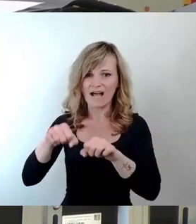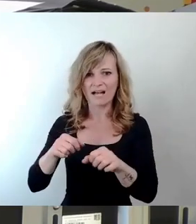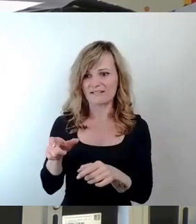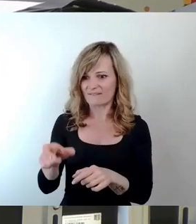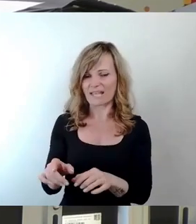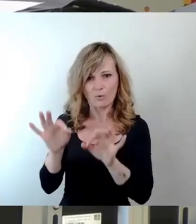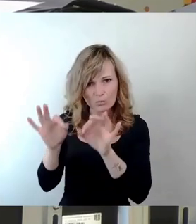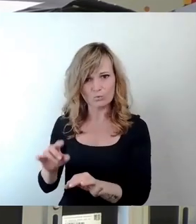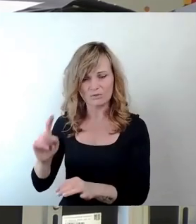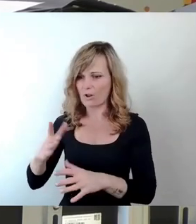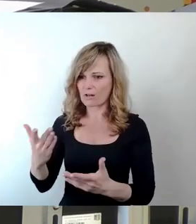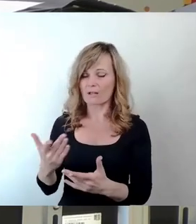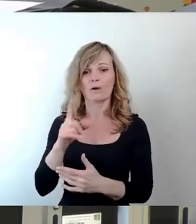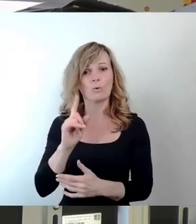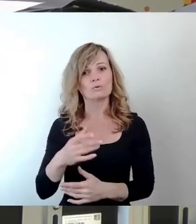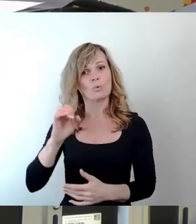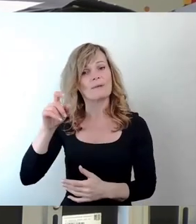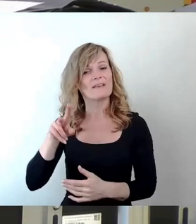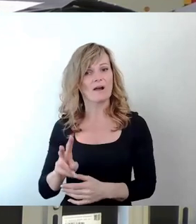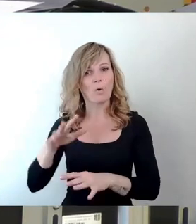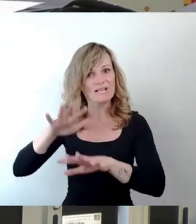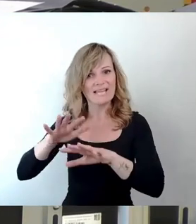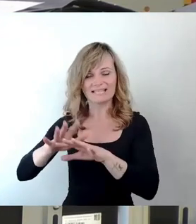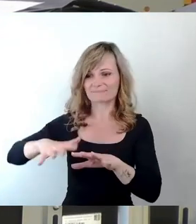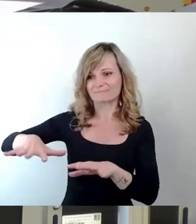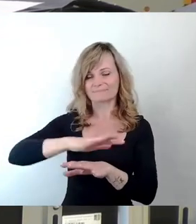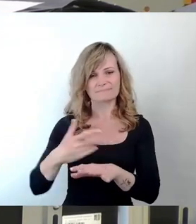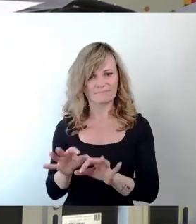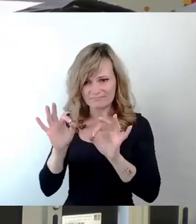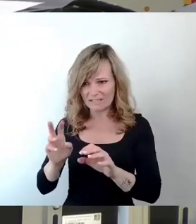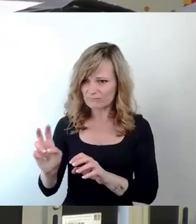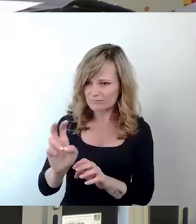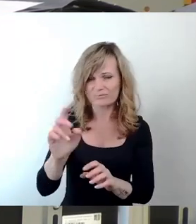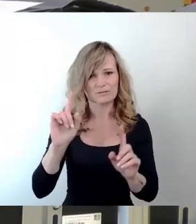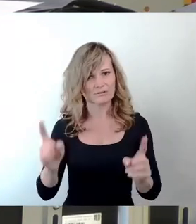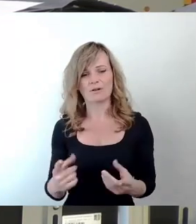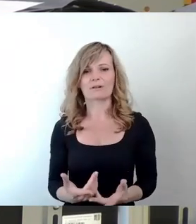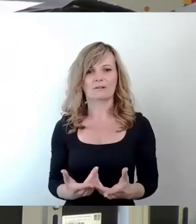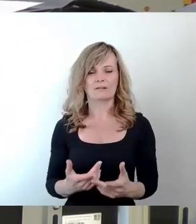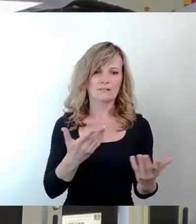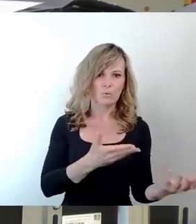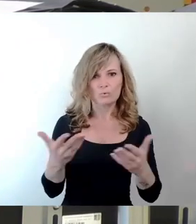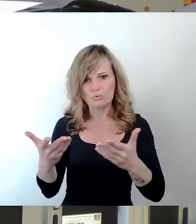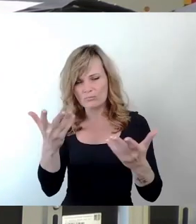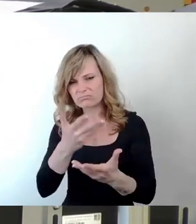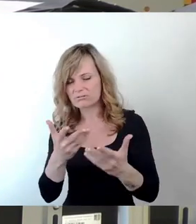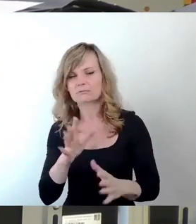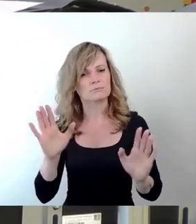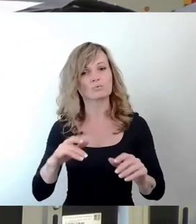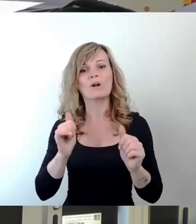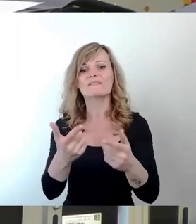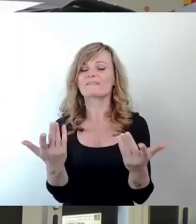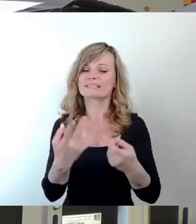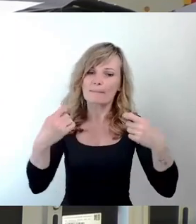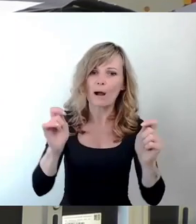leistungsfähiges ÖPNV-System. Und da hilft Malen und Umverteilen nicht. Da hilft nur eins, bauen, sanieren und